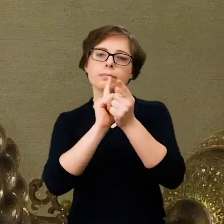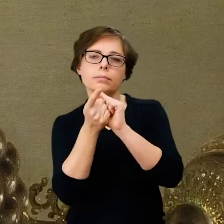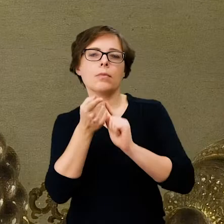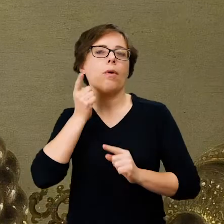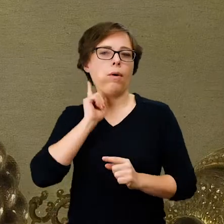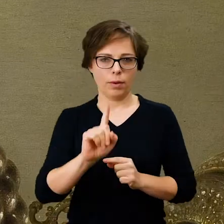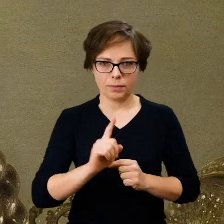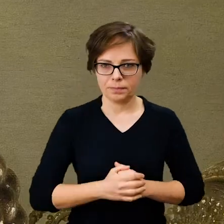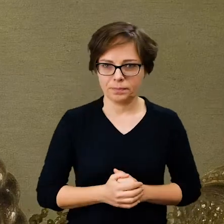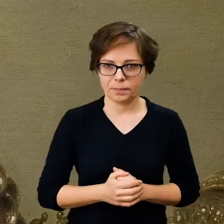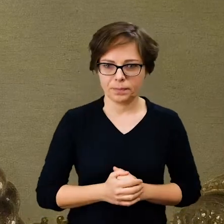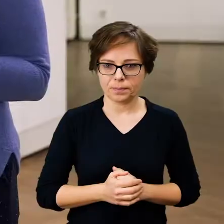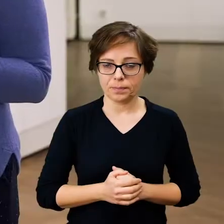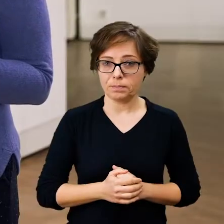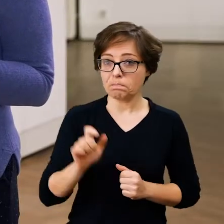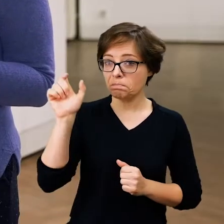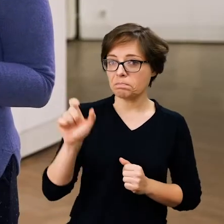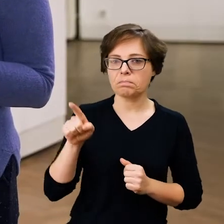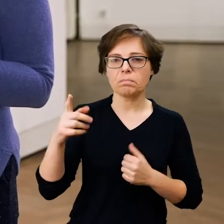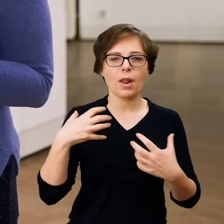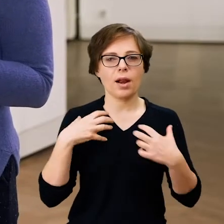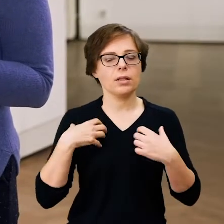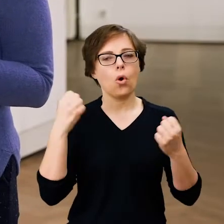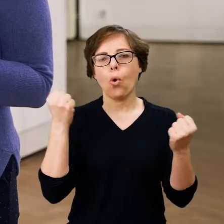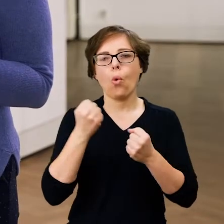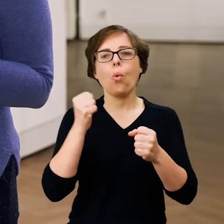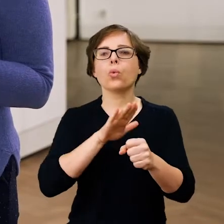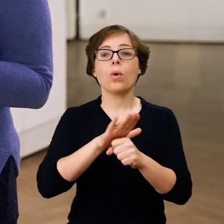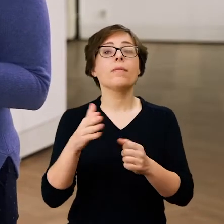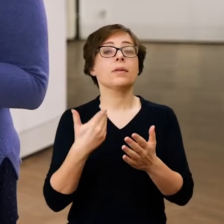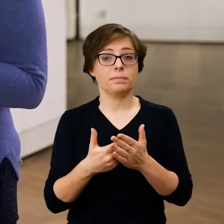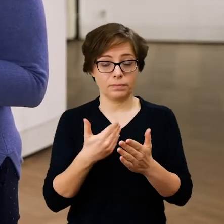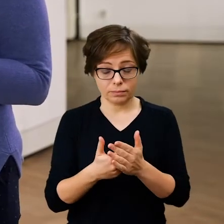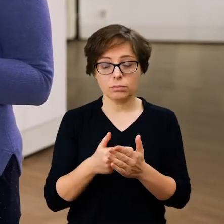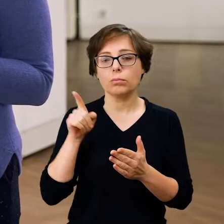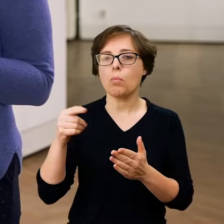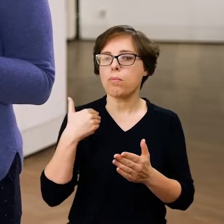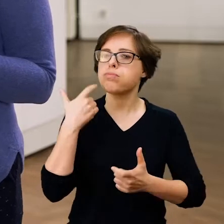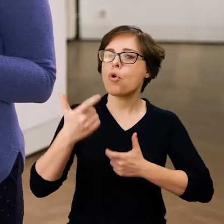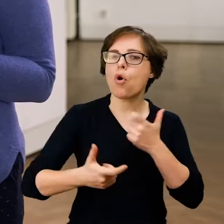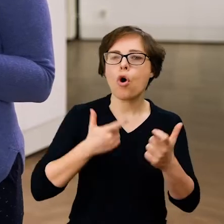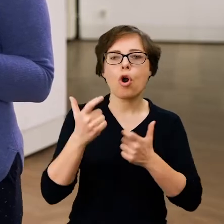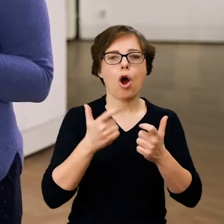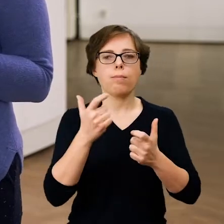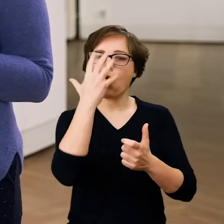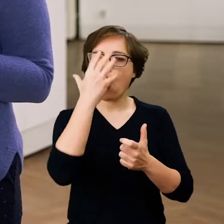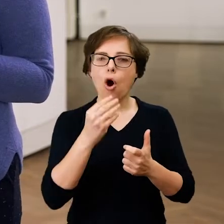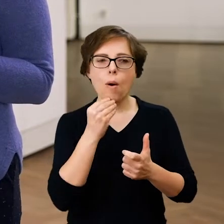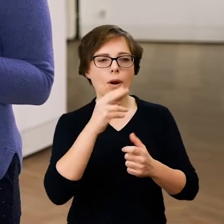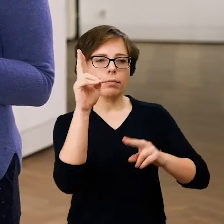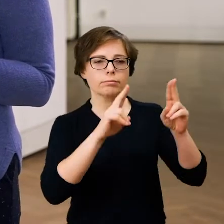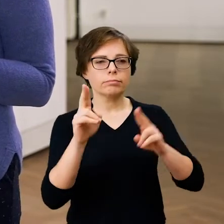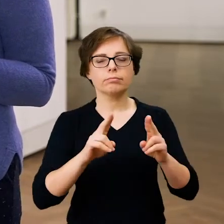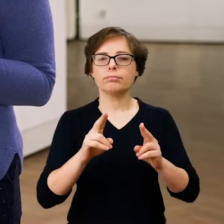wierne odzwierciedlenie. Artysta znany był w stworzeniu takich właśnie harmonijnych kompozycji,